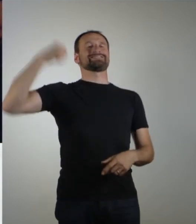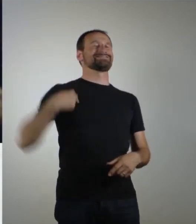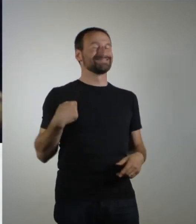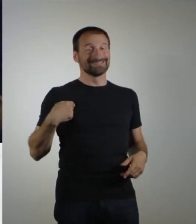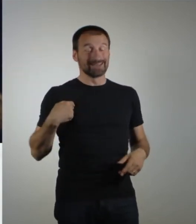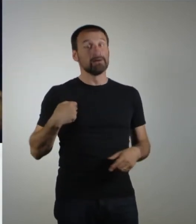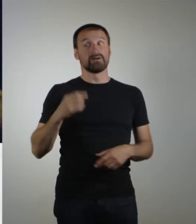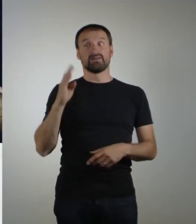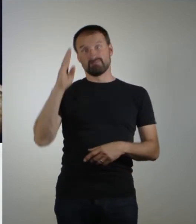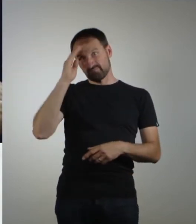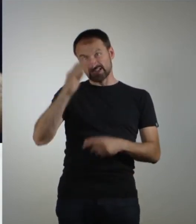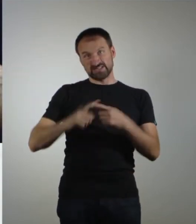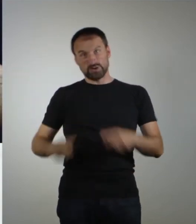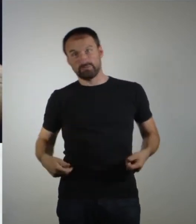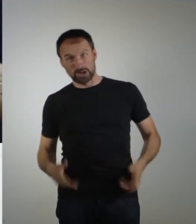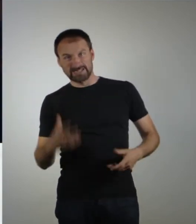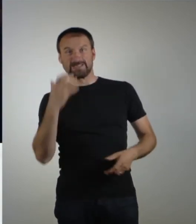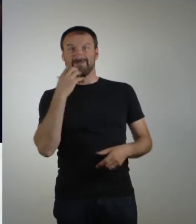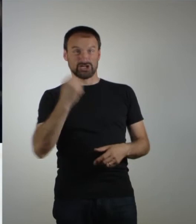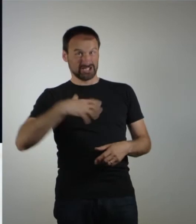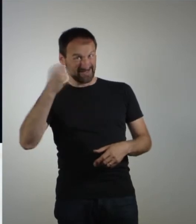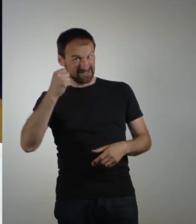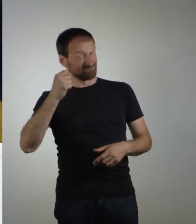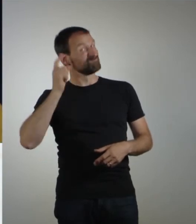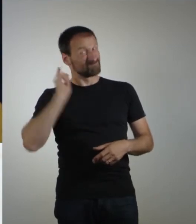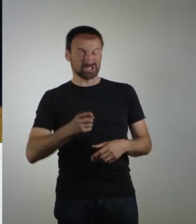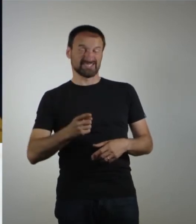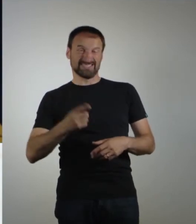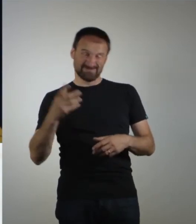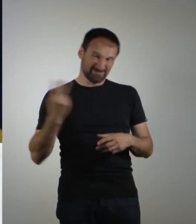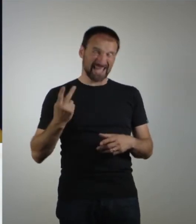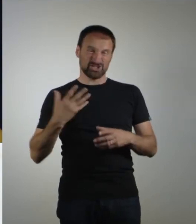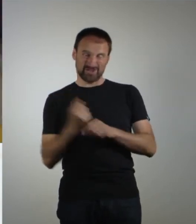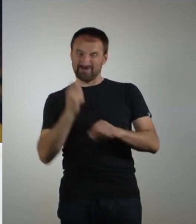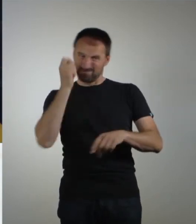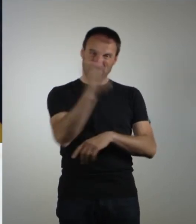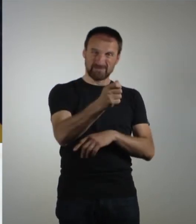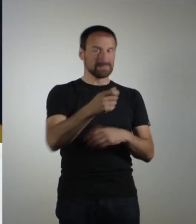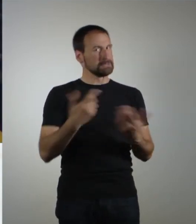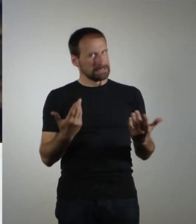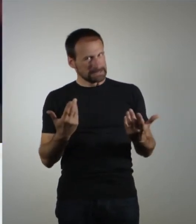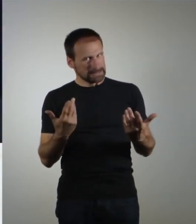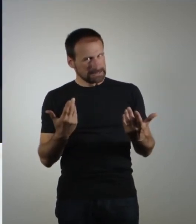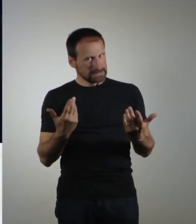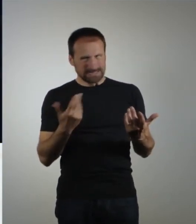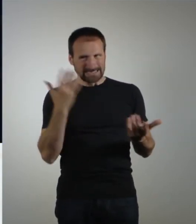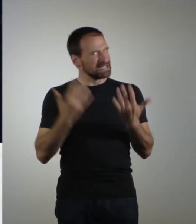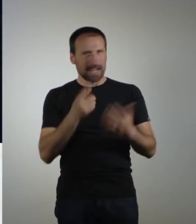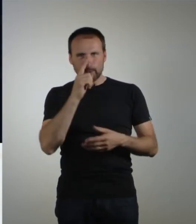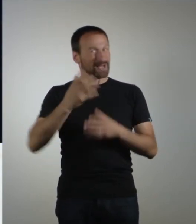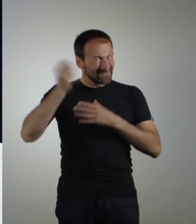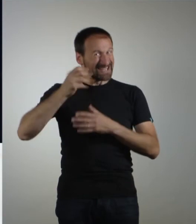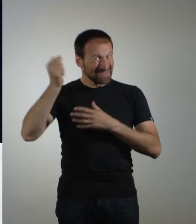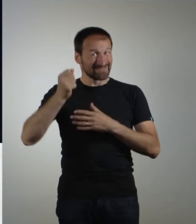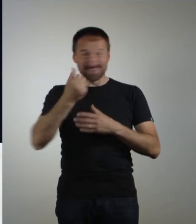Bautz beide gewinnen. Es zählt nur der Sieg. Los geht's. Eieiei, weit verfehlt. Eigentlich haben Basti und Bautz keine